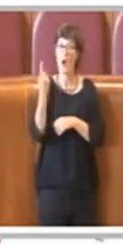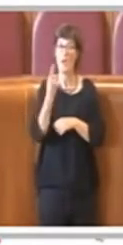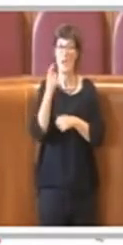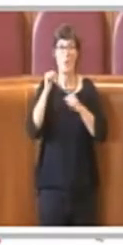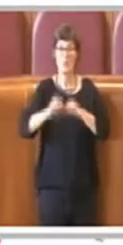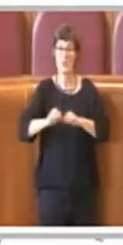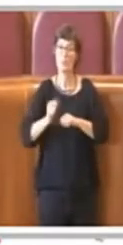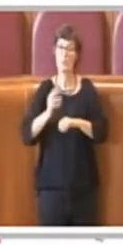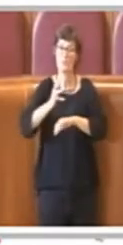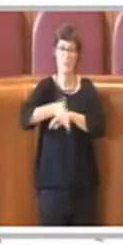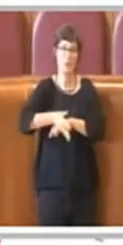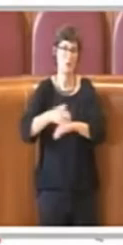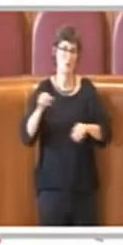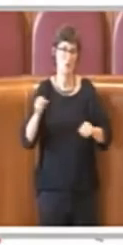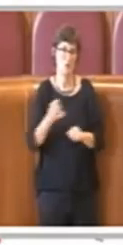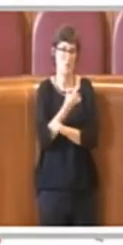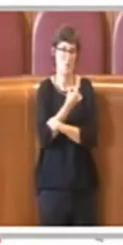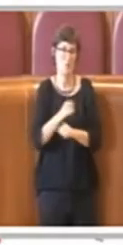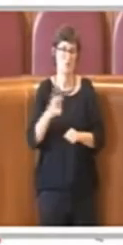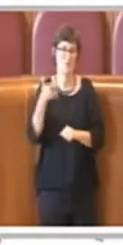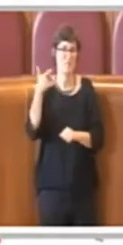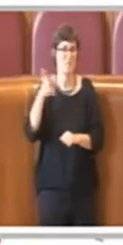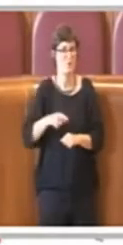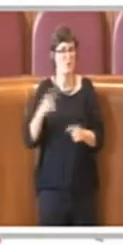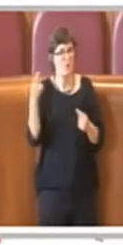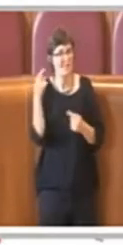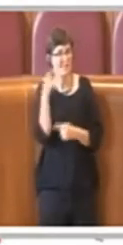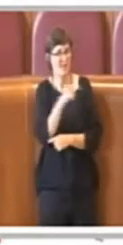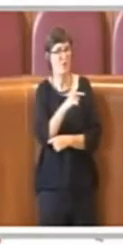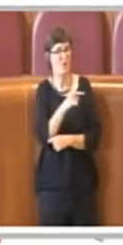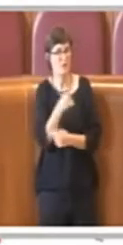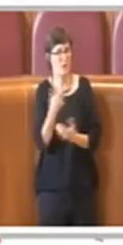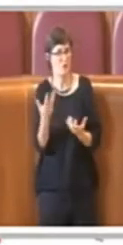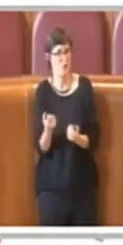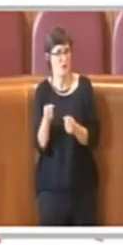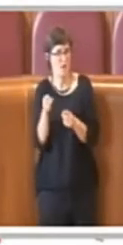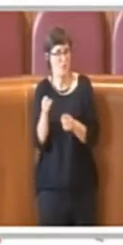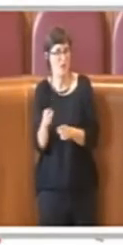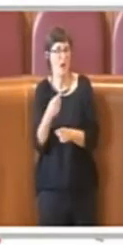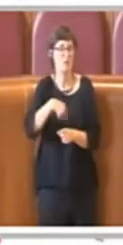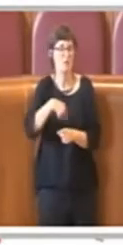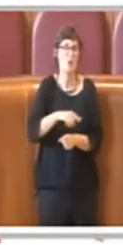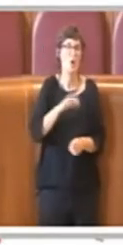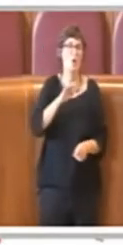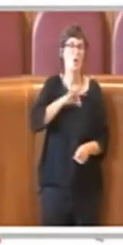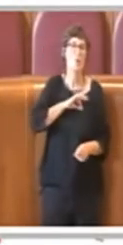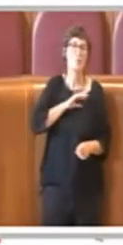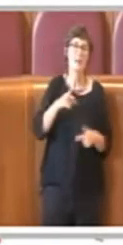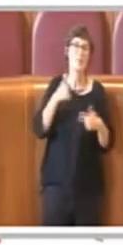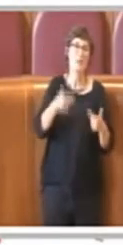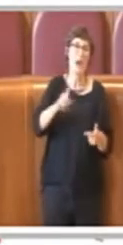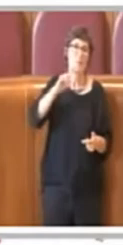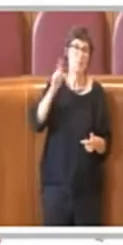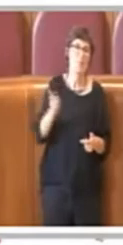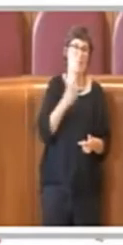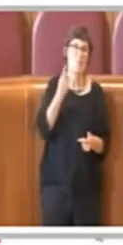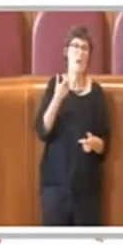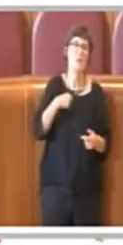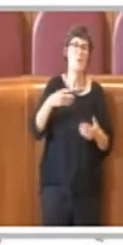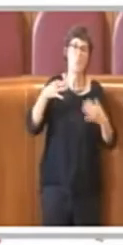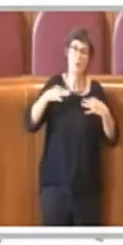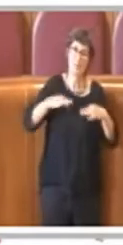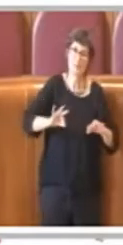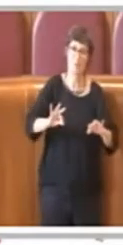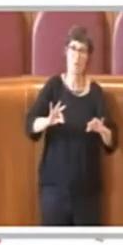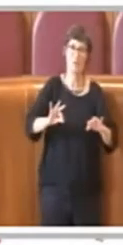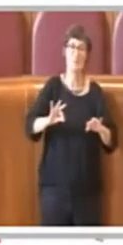attuazione. Abbiamo preferito premiare e valorizzare la disponibilità e la competenza. La consulta cittadina inoltre deve essere